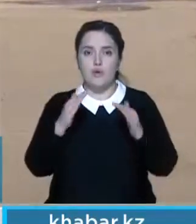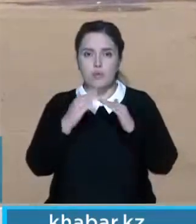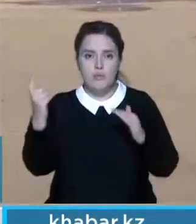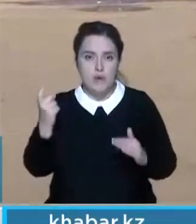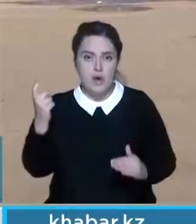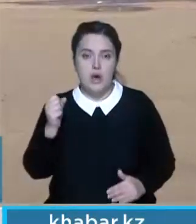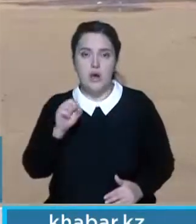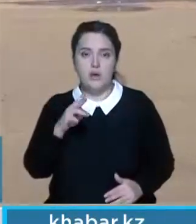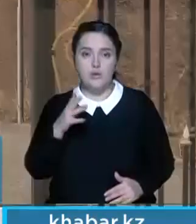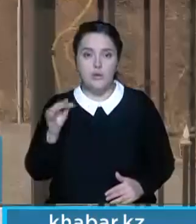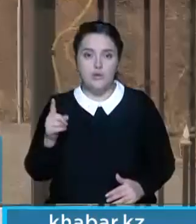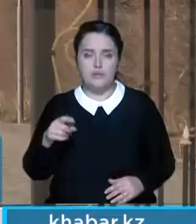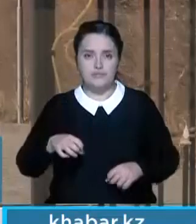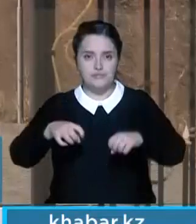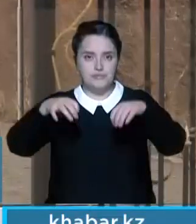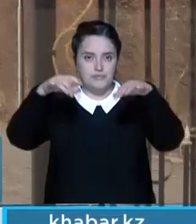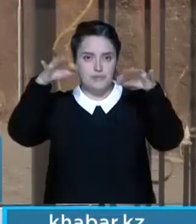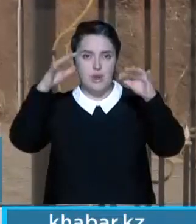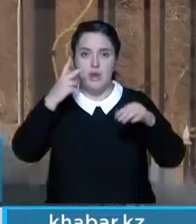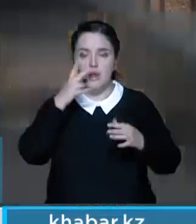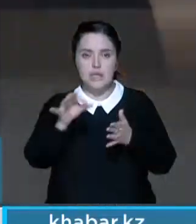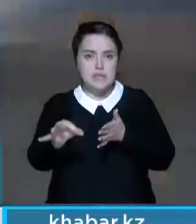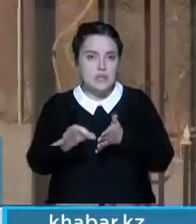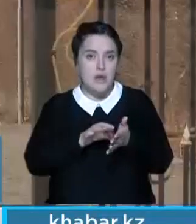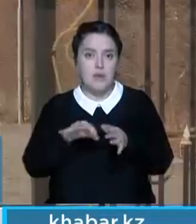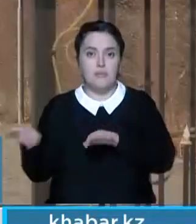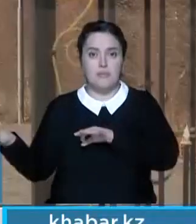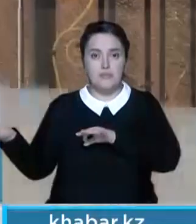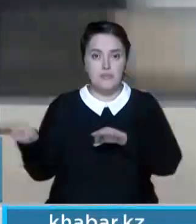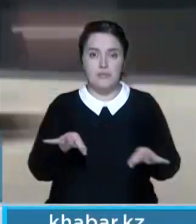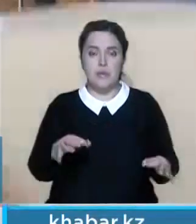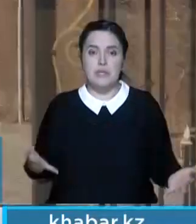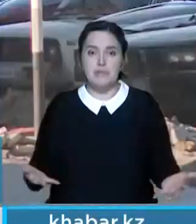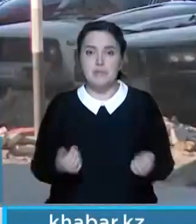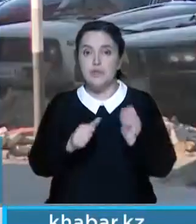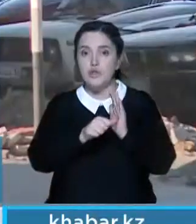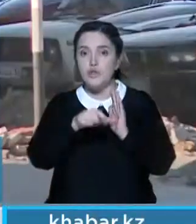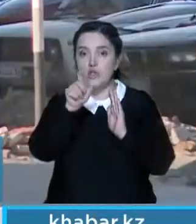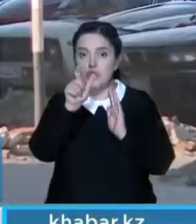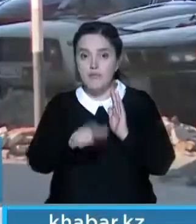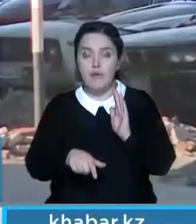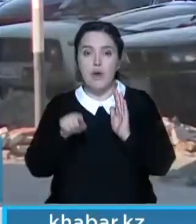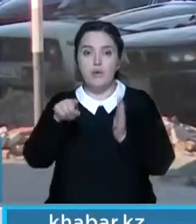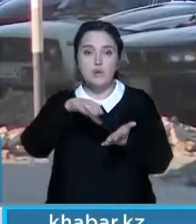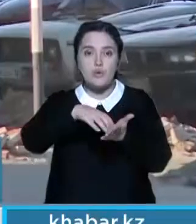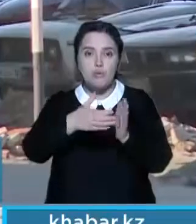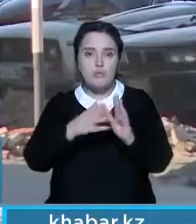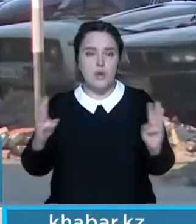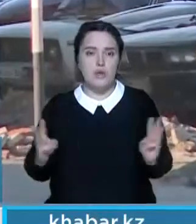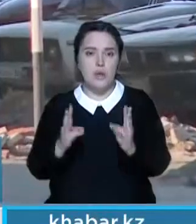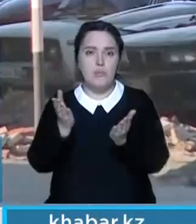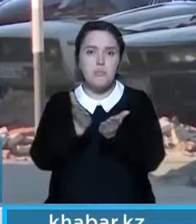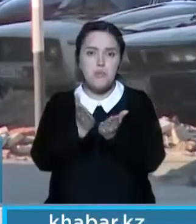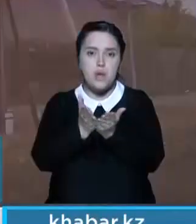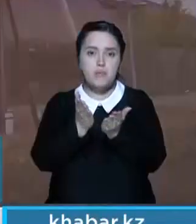из частных домов города, Аягас, произошло задымление. Незамедлительно на место выехала бригада спасателей из шести человек. В одной из комнат